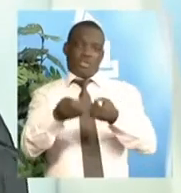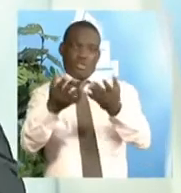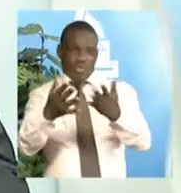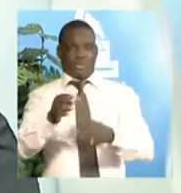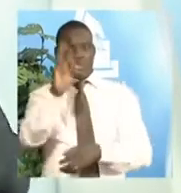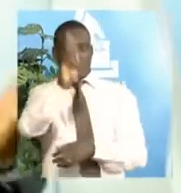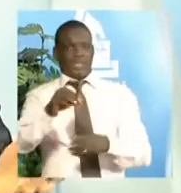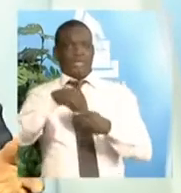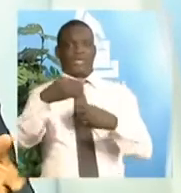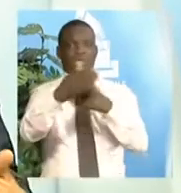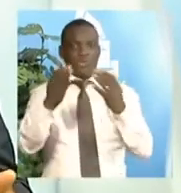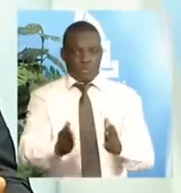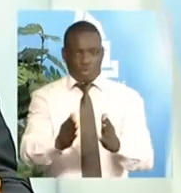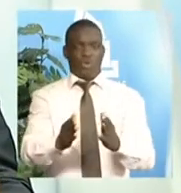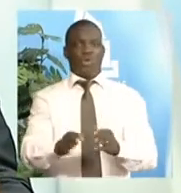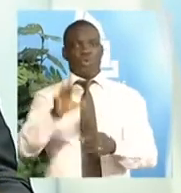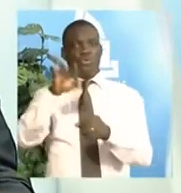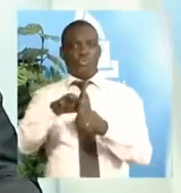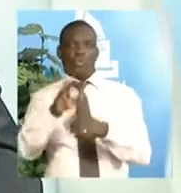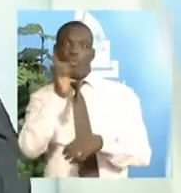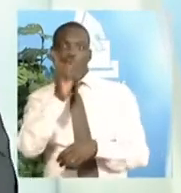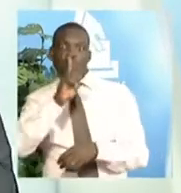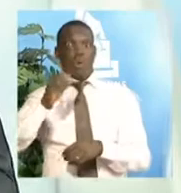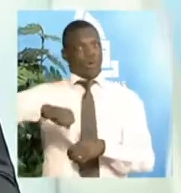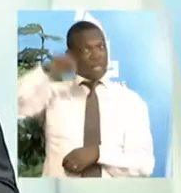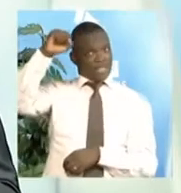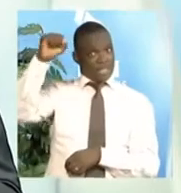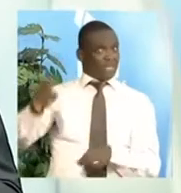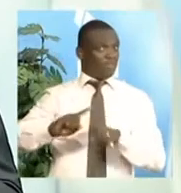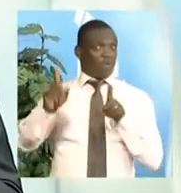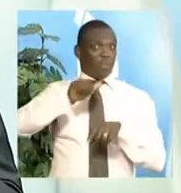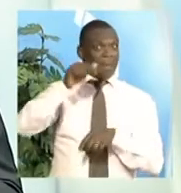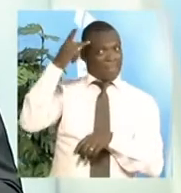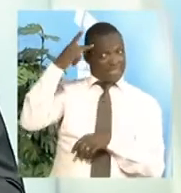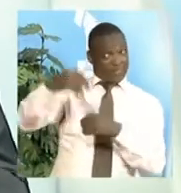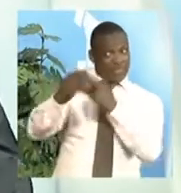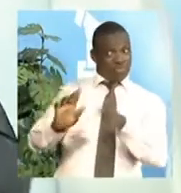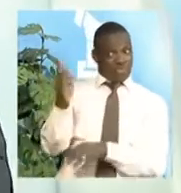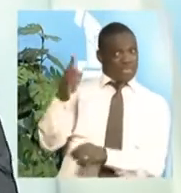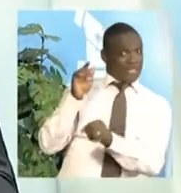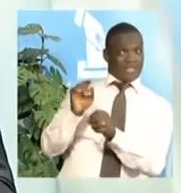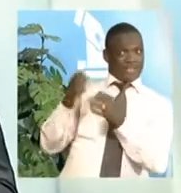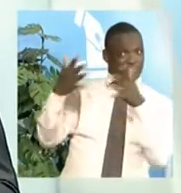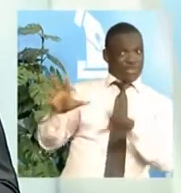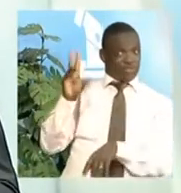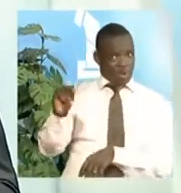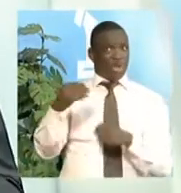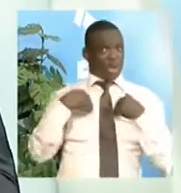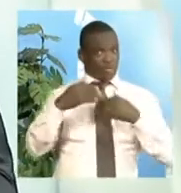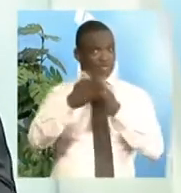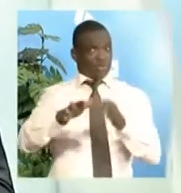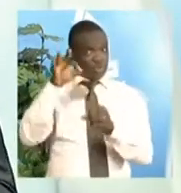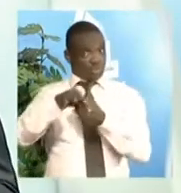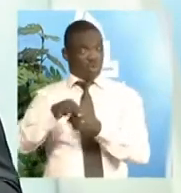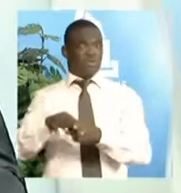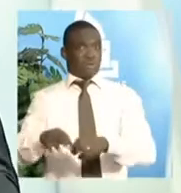les bureaux de vote. Ils ont eu gain de cause. Mais il n'y a pas que ces bureaux de vote. Il y a plusieurs bureaux de vote. On